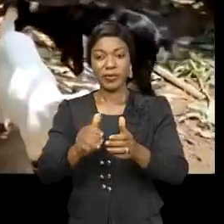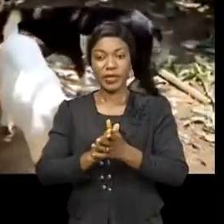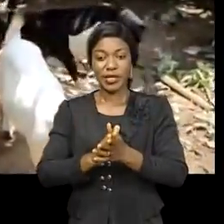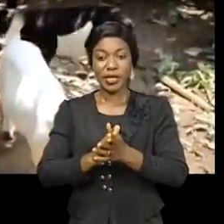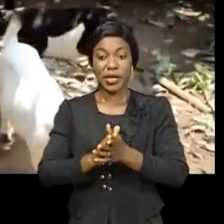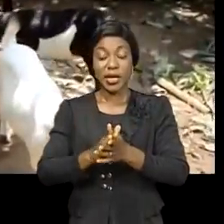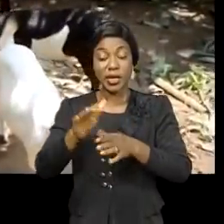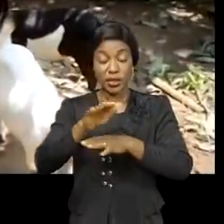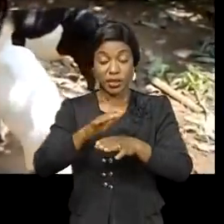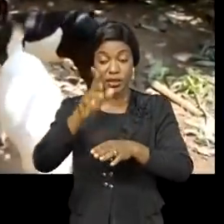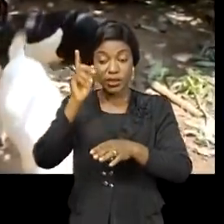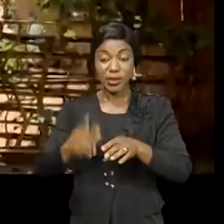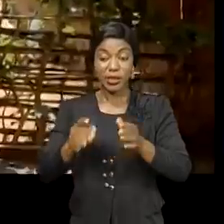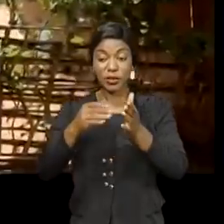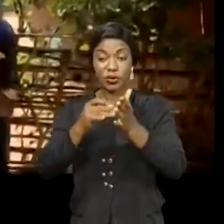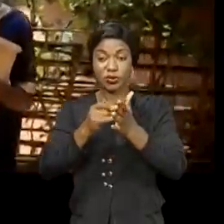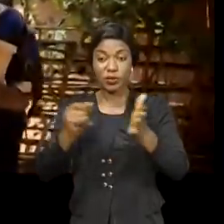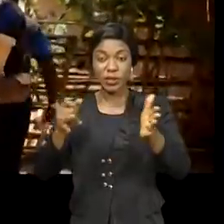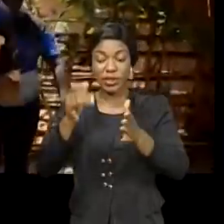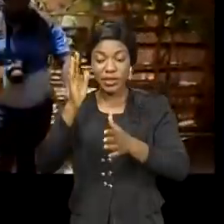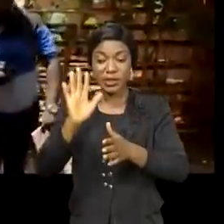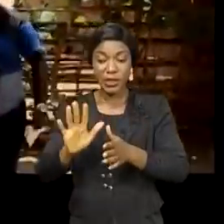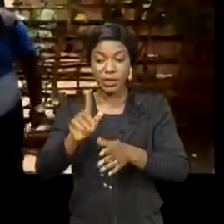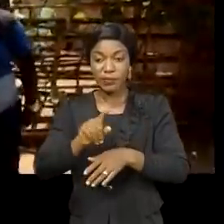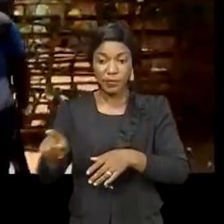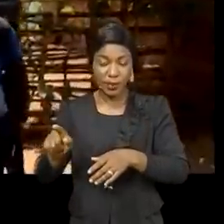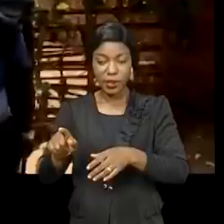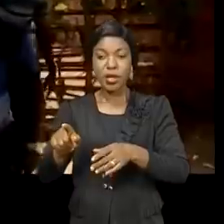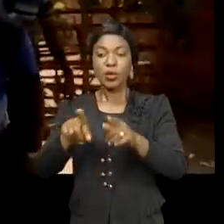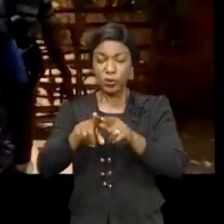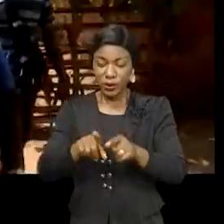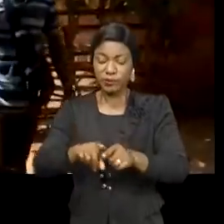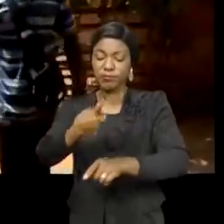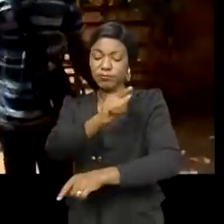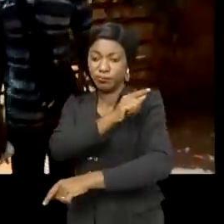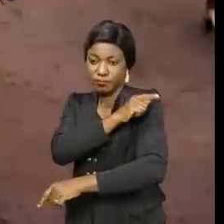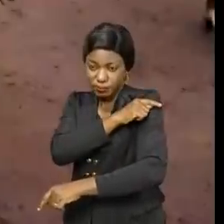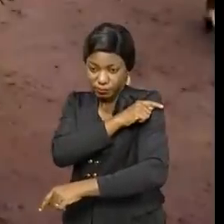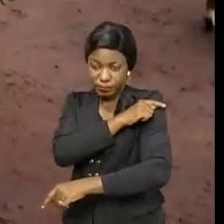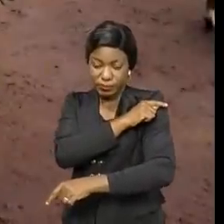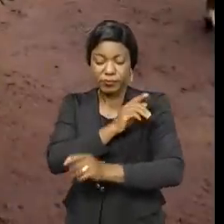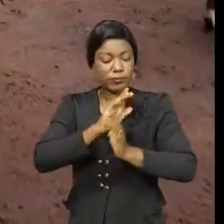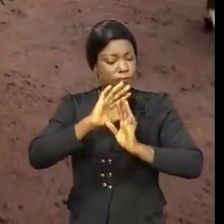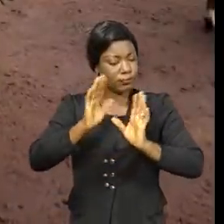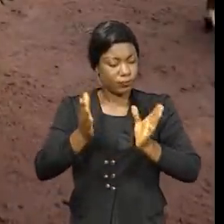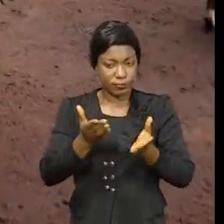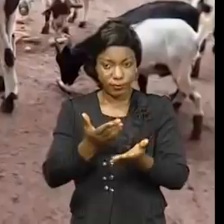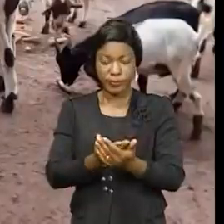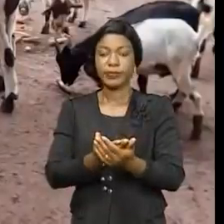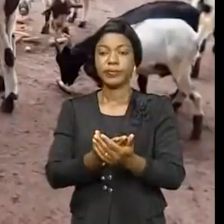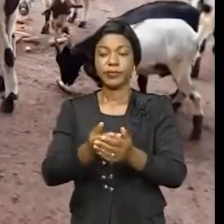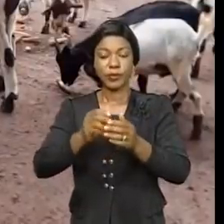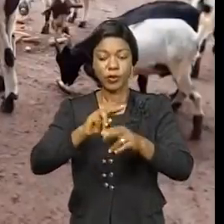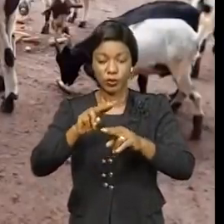829 têtes de chèvres et moutons recensés, 63 661 ont reçu le vaccin, soit un taux de couverture